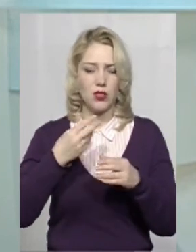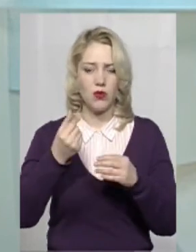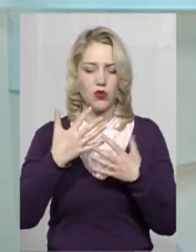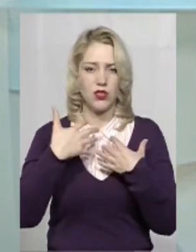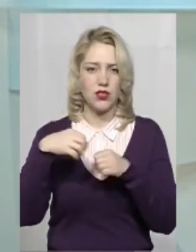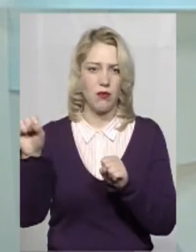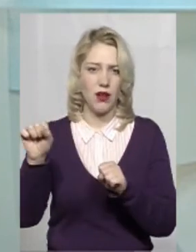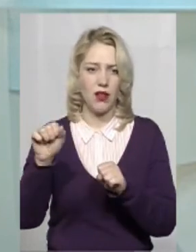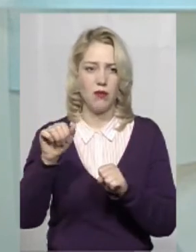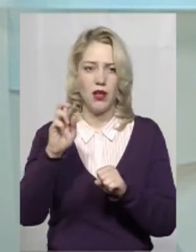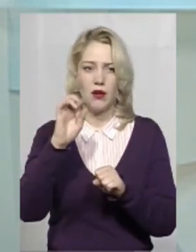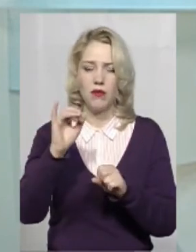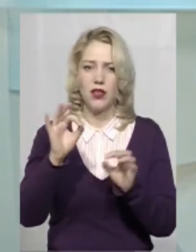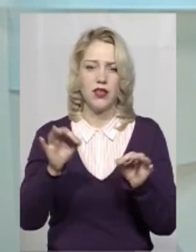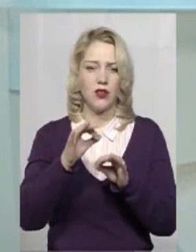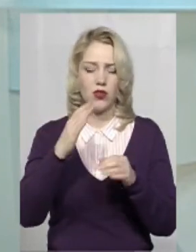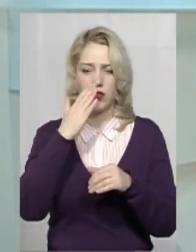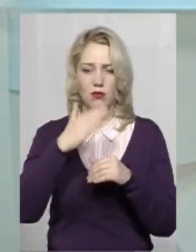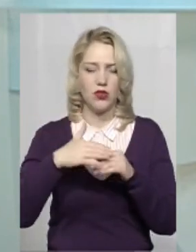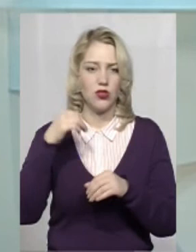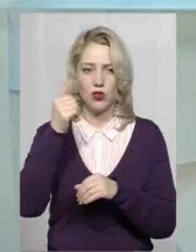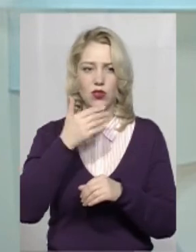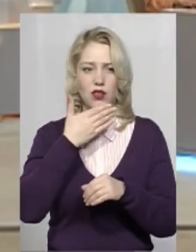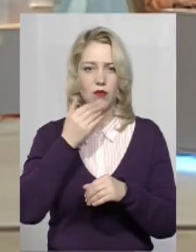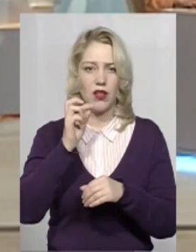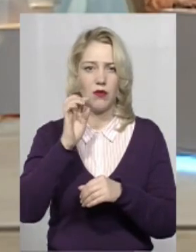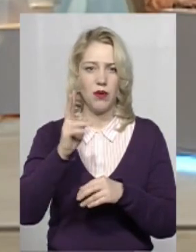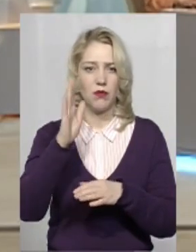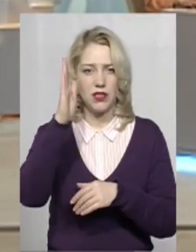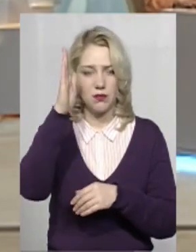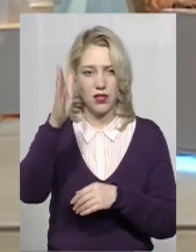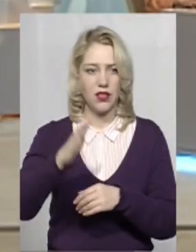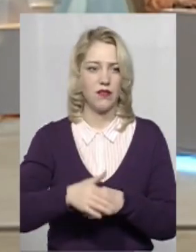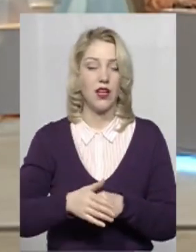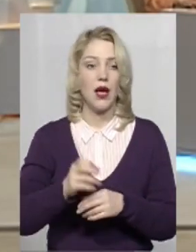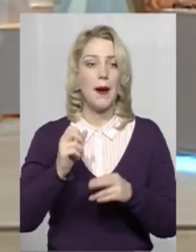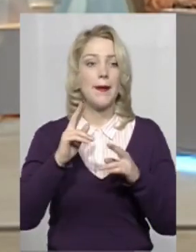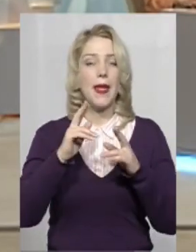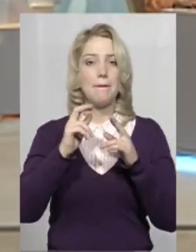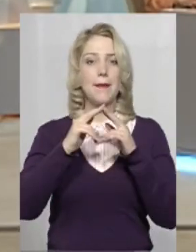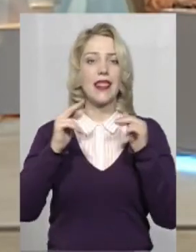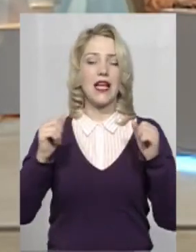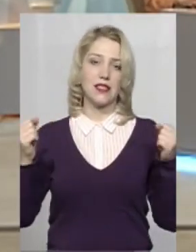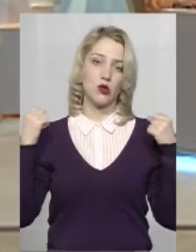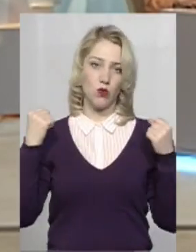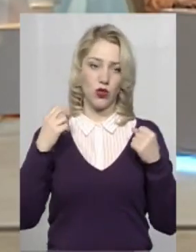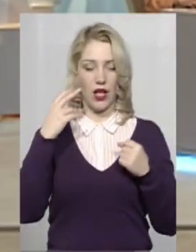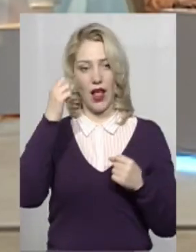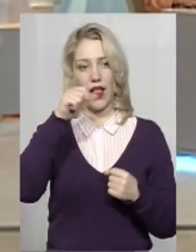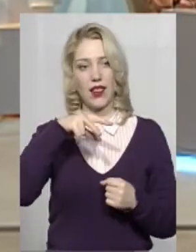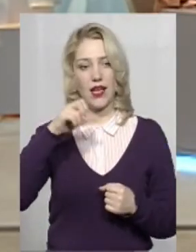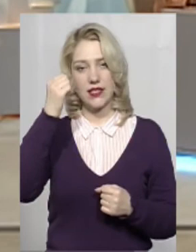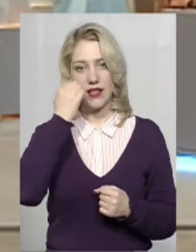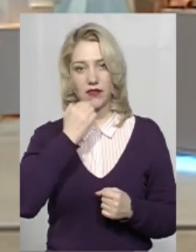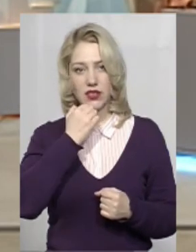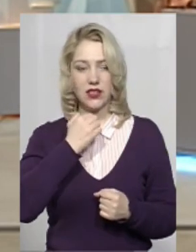ці гроші і ми б ніколи, найближчі роки би не мали перспективи палацу спорту. Але завдяки